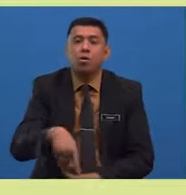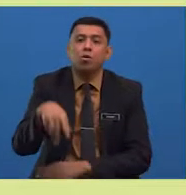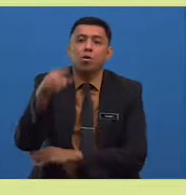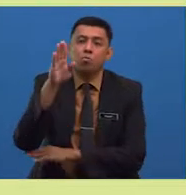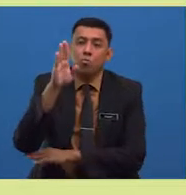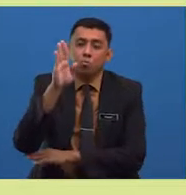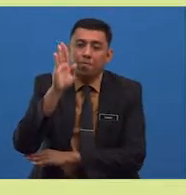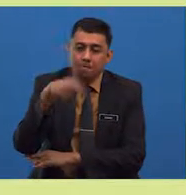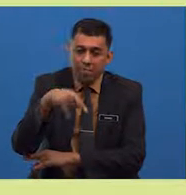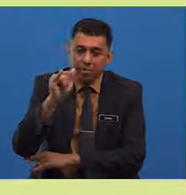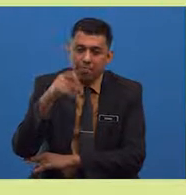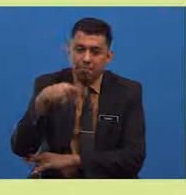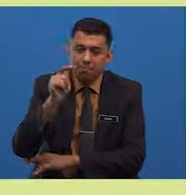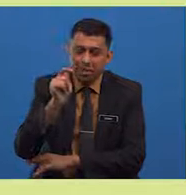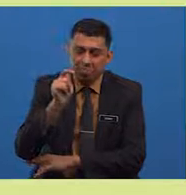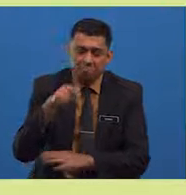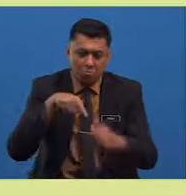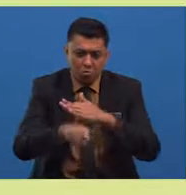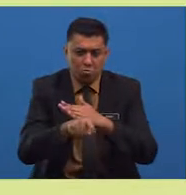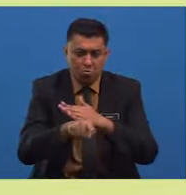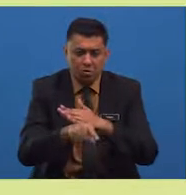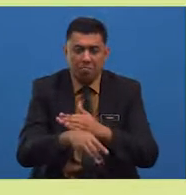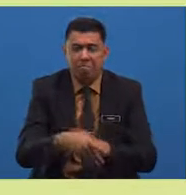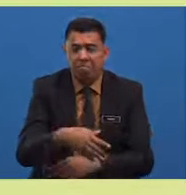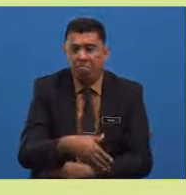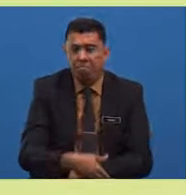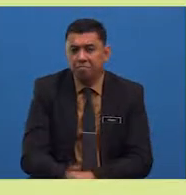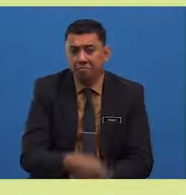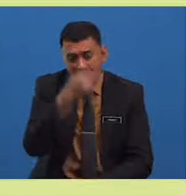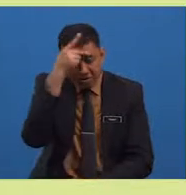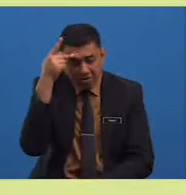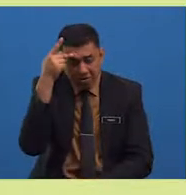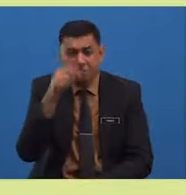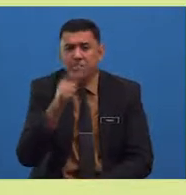tekuri kerana berbohong kepada empunya padi.